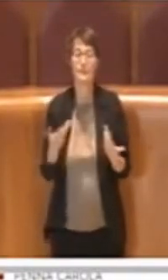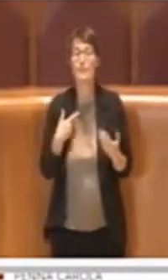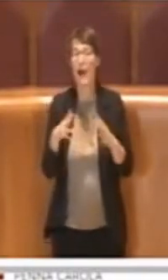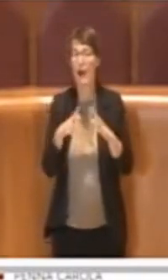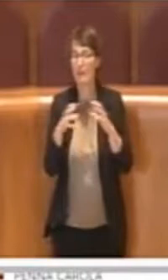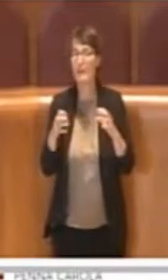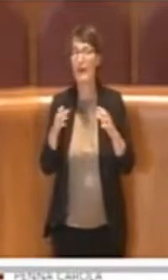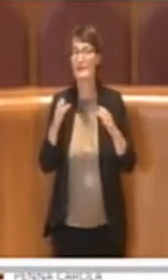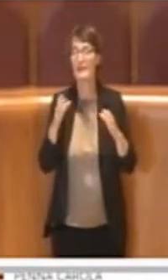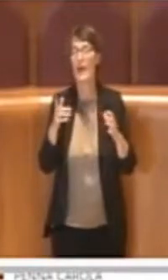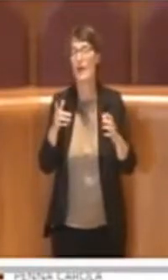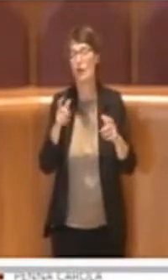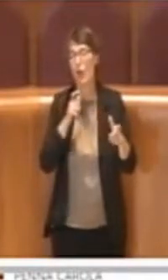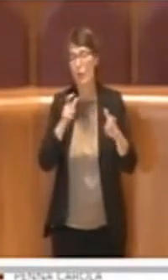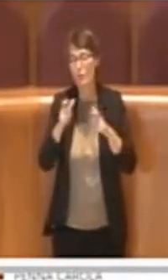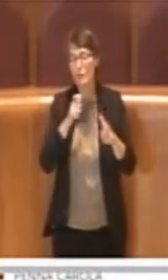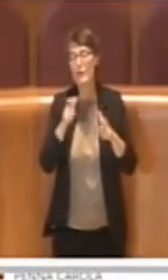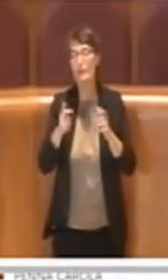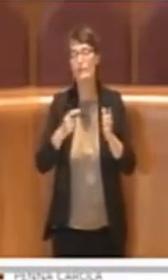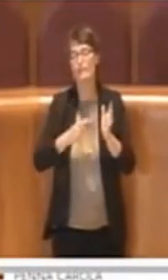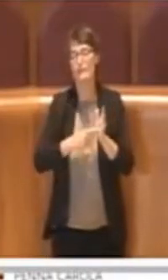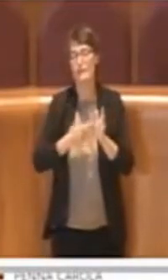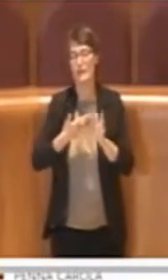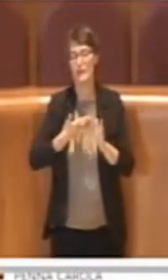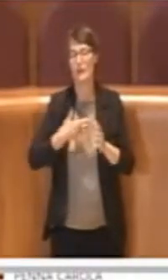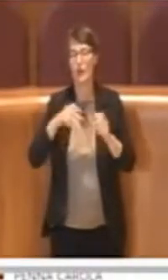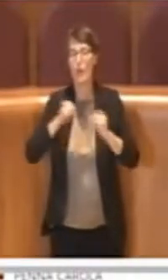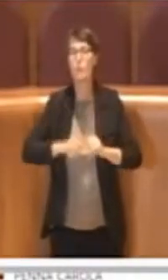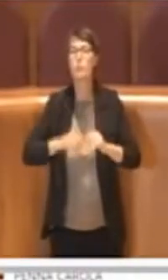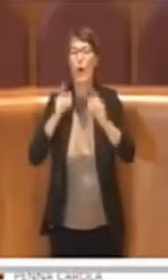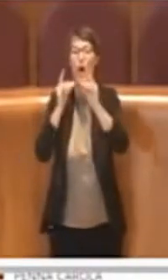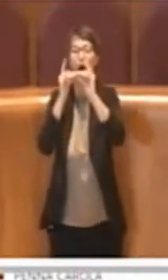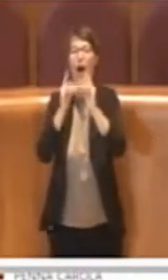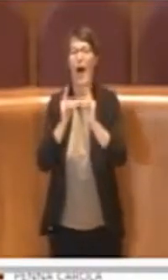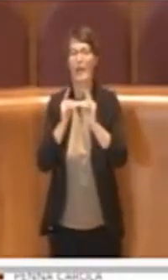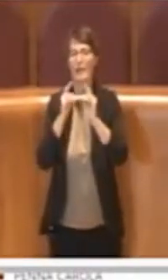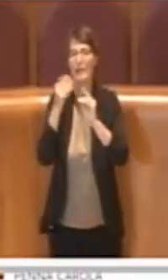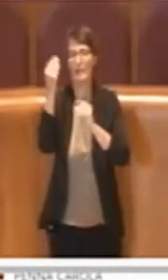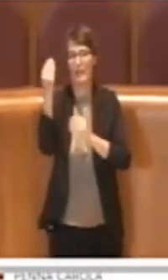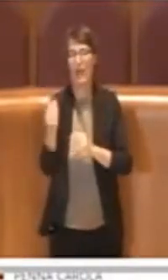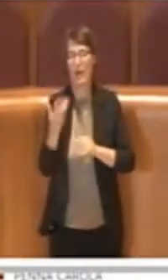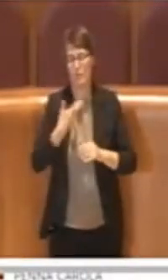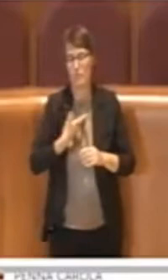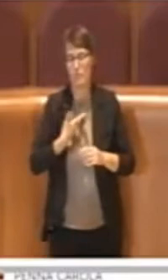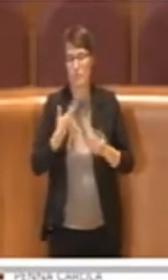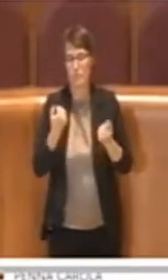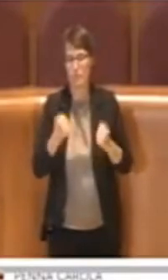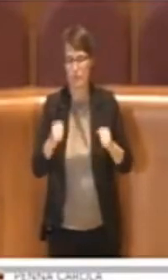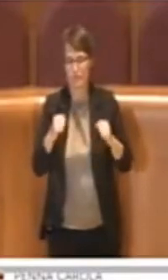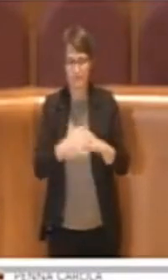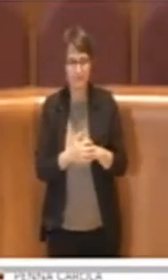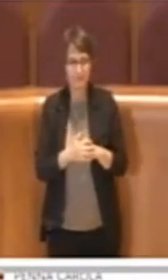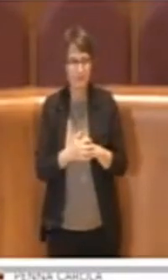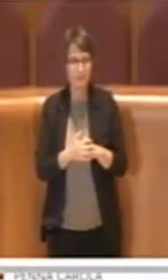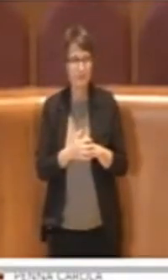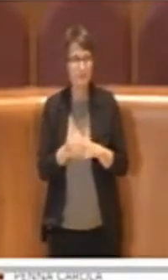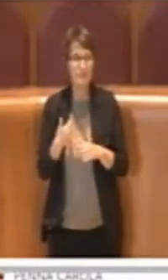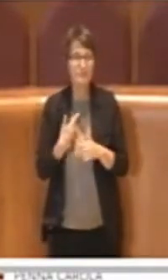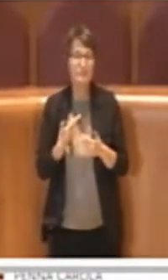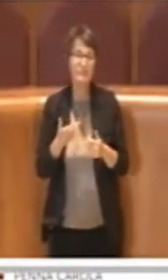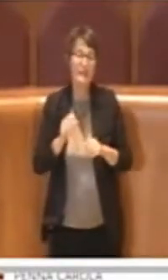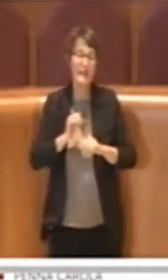comunicazioni che possono far atterrare queste antenne. Ci siamo sempre battuti, credo che purtroppo è un argomento